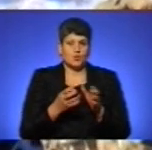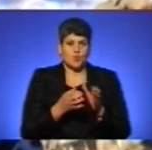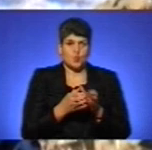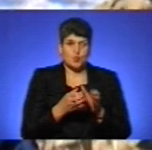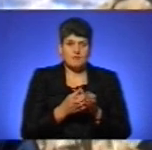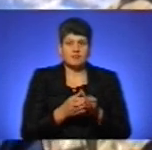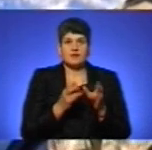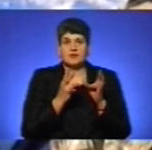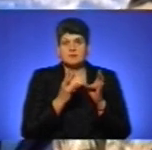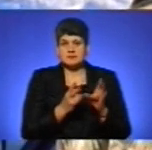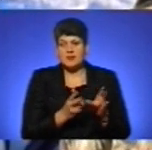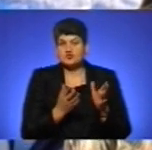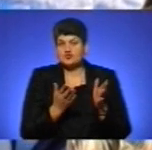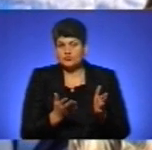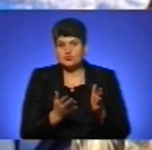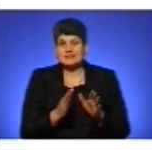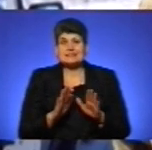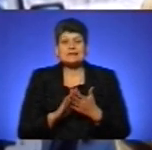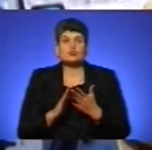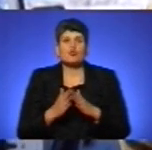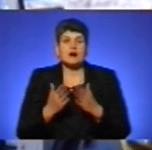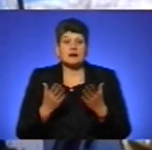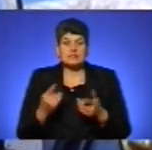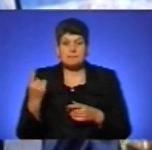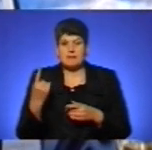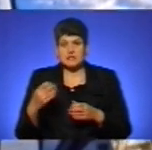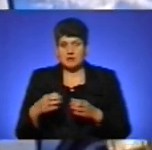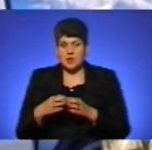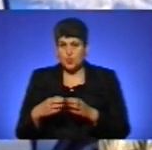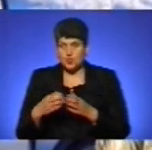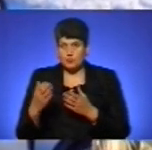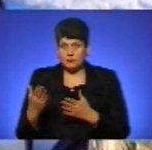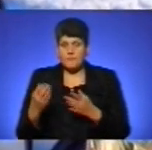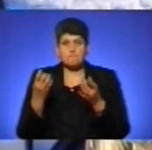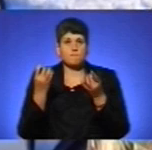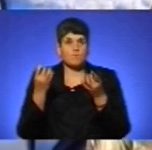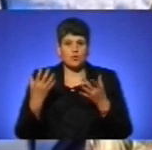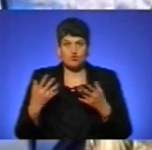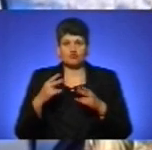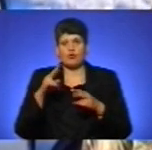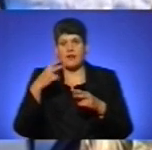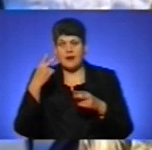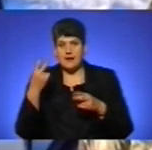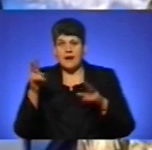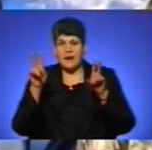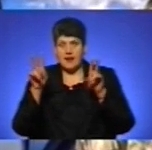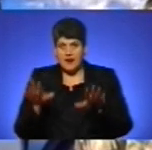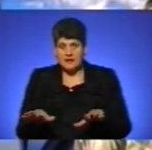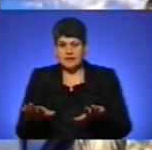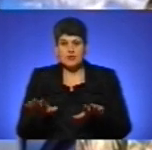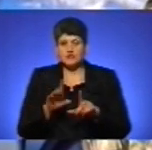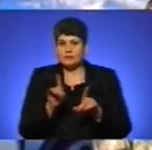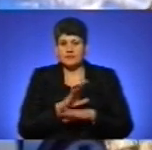небезпечну ситуацію. Перша група просто лягла на землю, щоб не бути